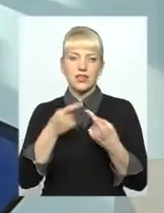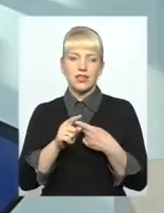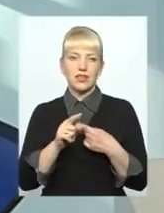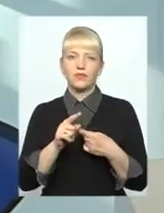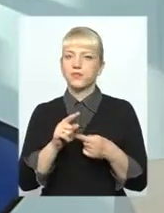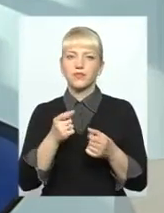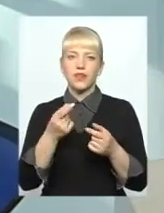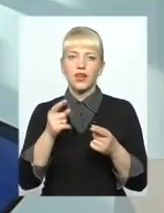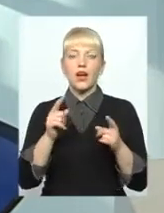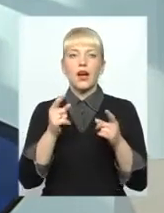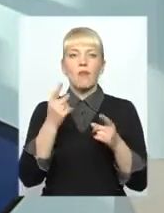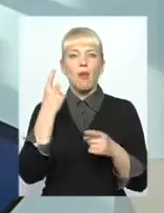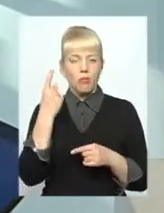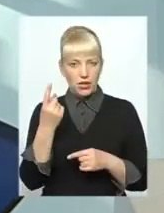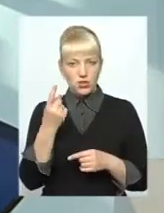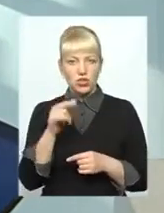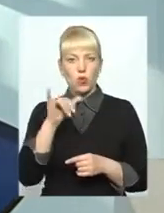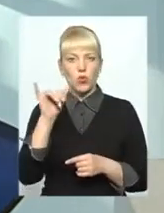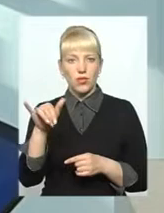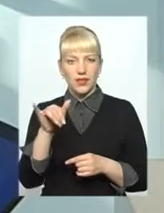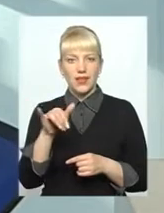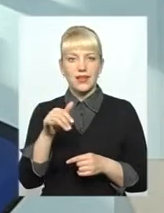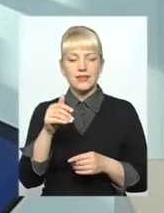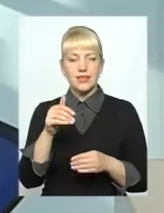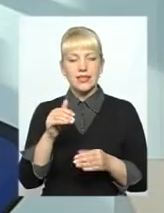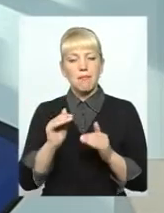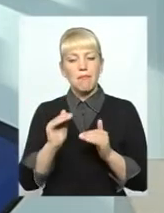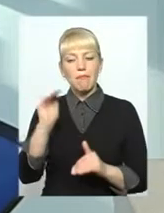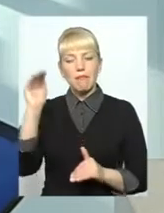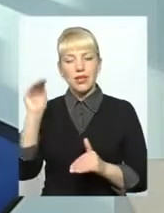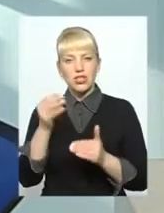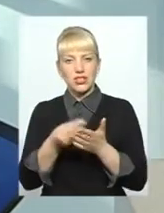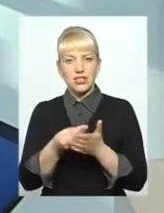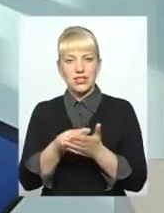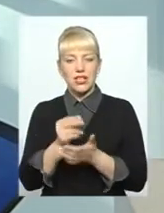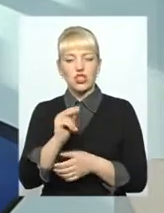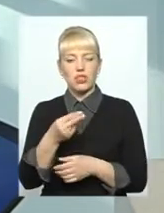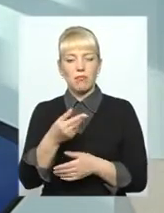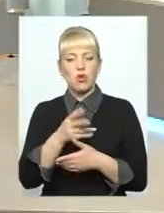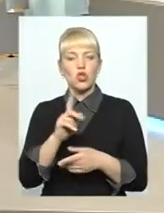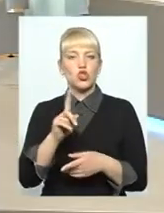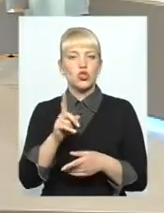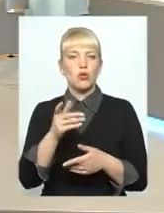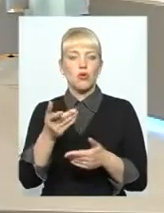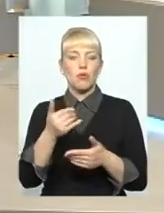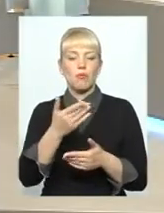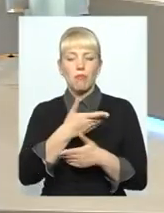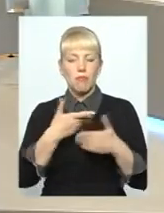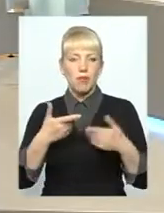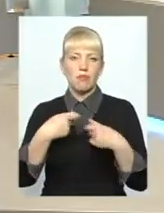немає бажання. По-перше, в них ринкова ціна вища, ніж тапи, які постачають